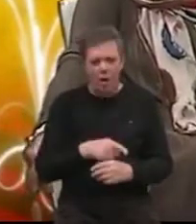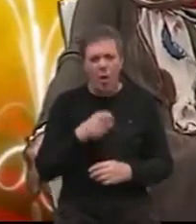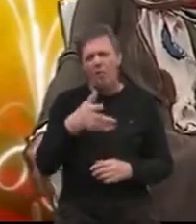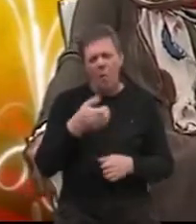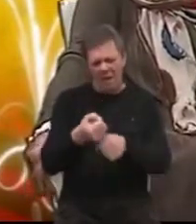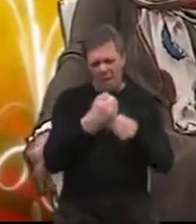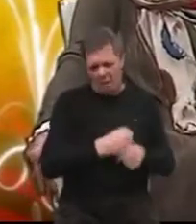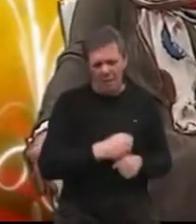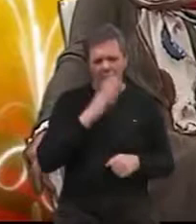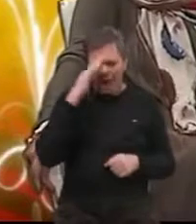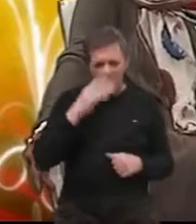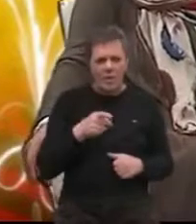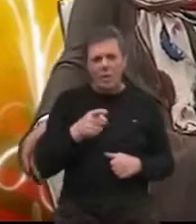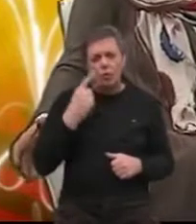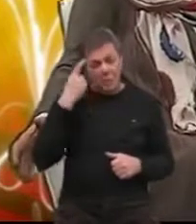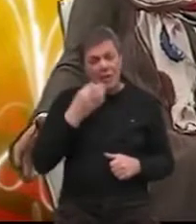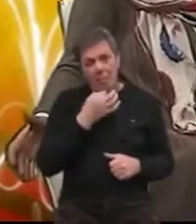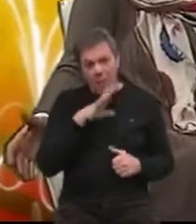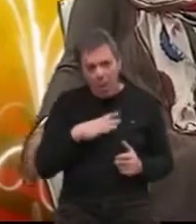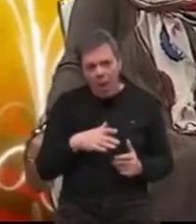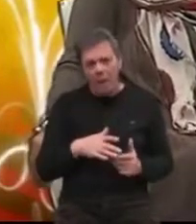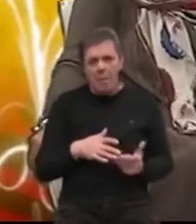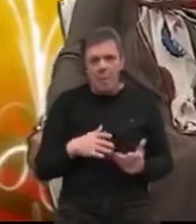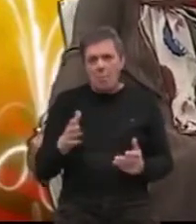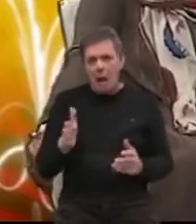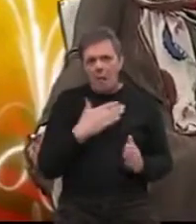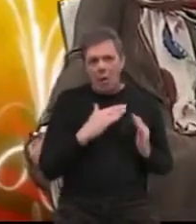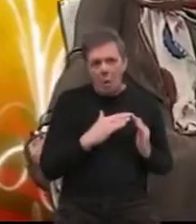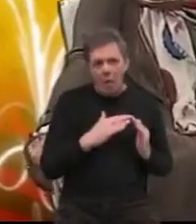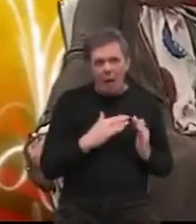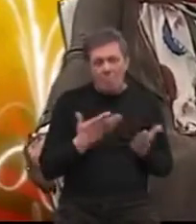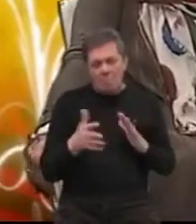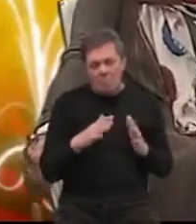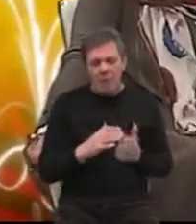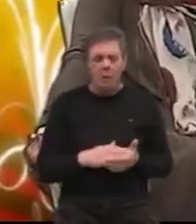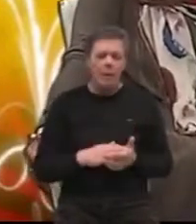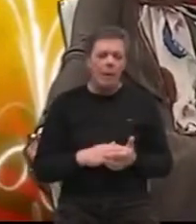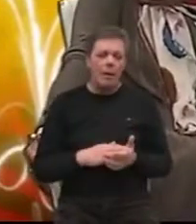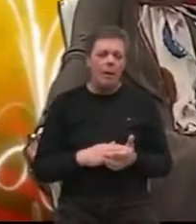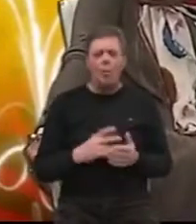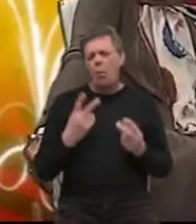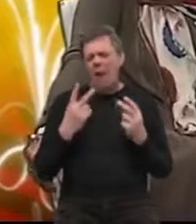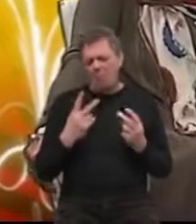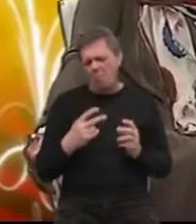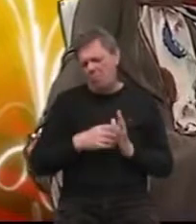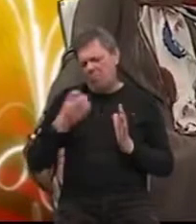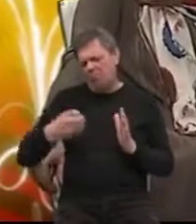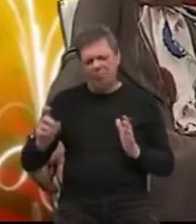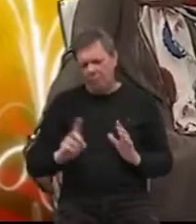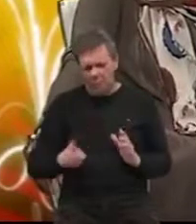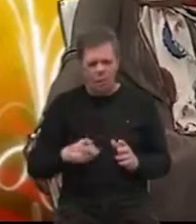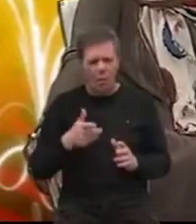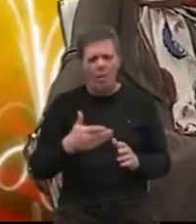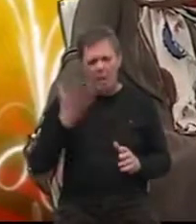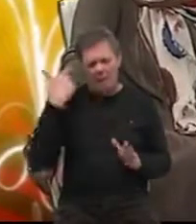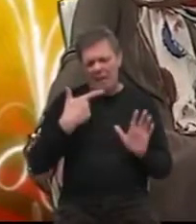izvadila van jer je misla da će mu biti bolje pa da će moći nekako s njim izaći na kraj. Uglavnom da ne duljim, on je sada pret